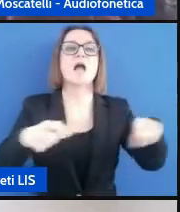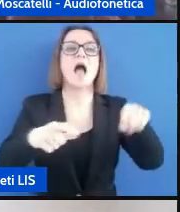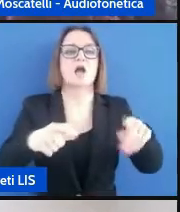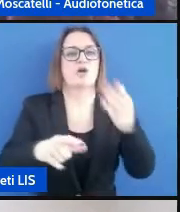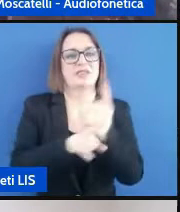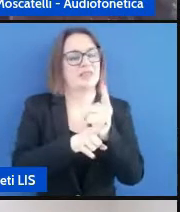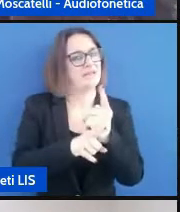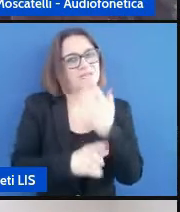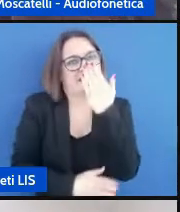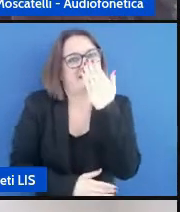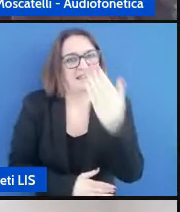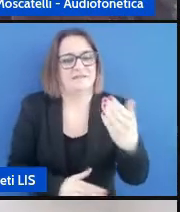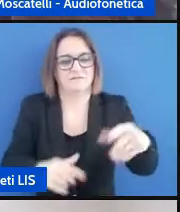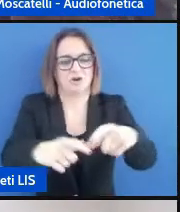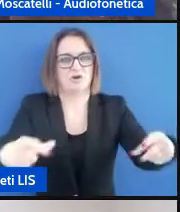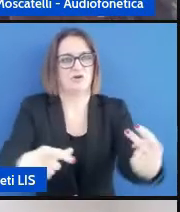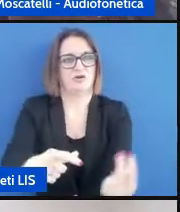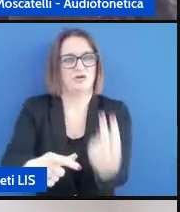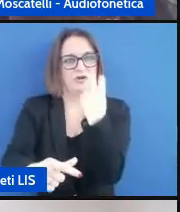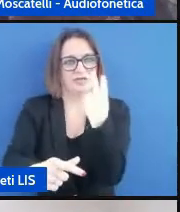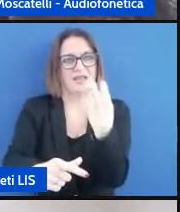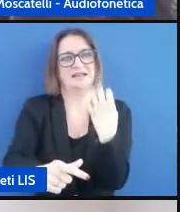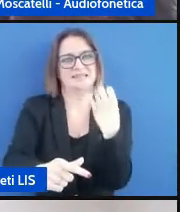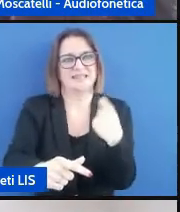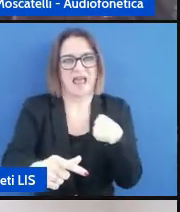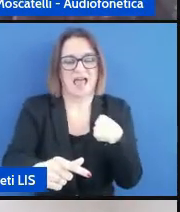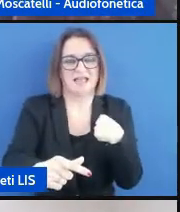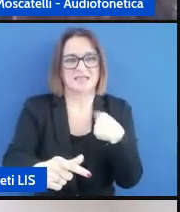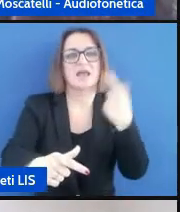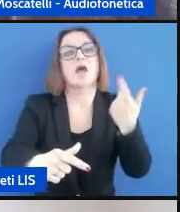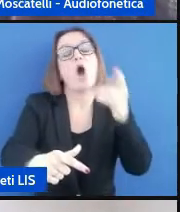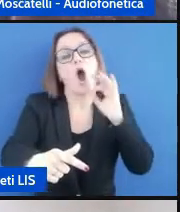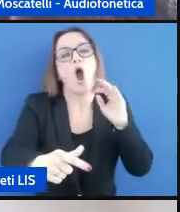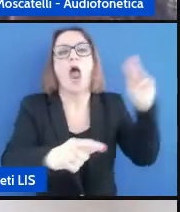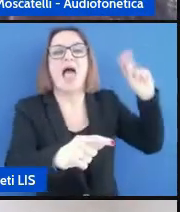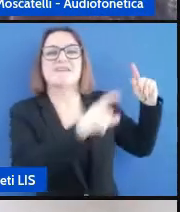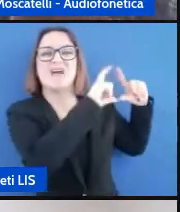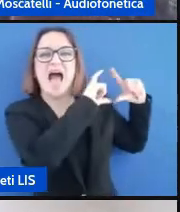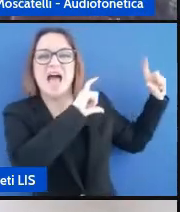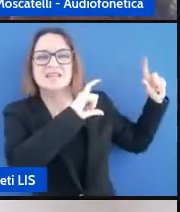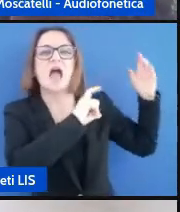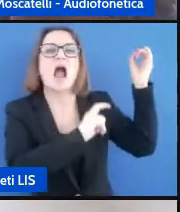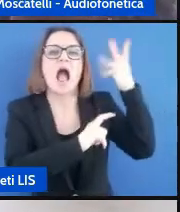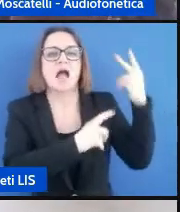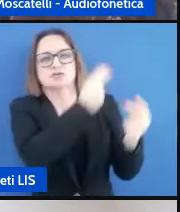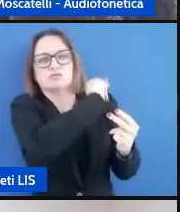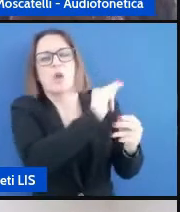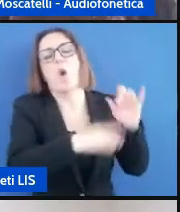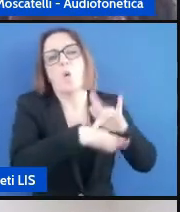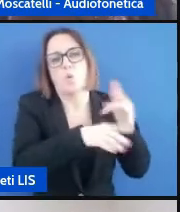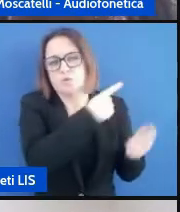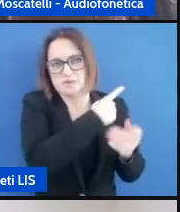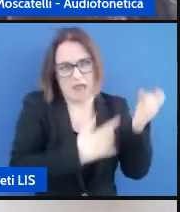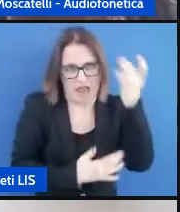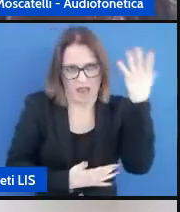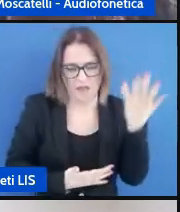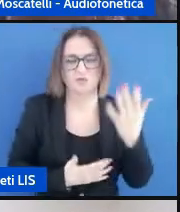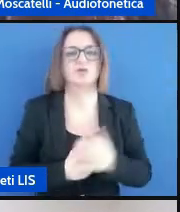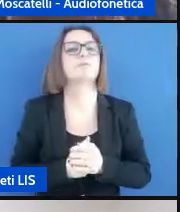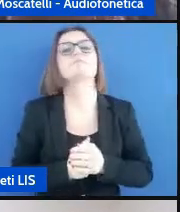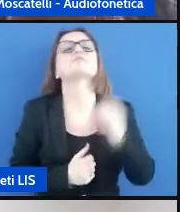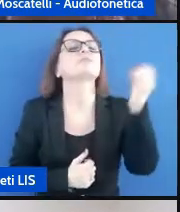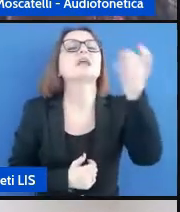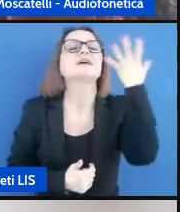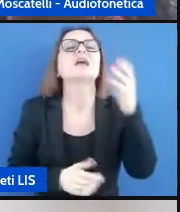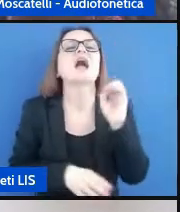fronte naturalmente all'insegnante e poi eventualmente alla lavagna se viene utilizzata se vengono fatte